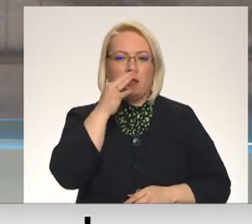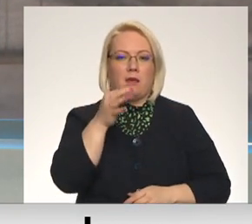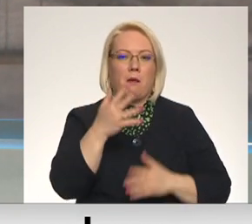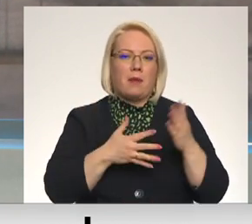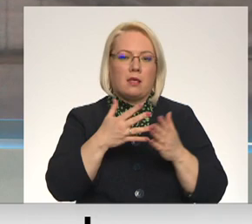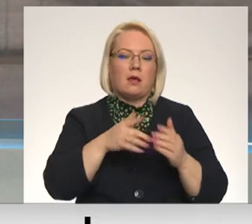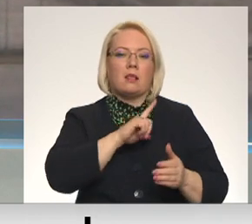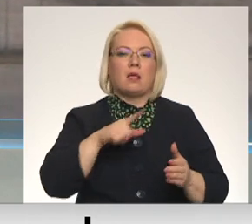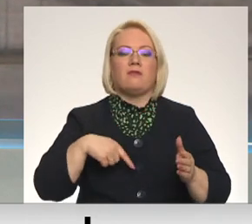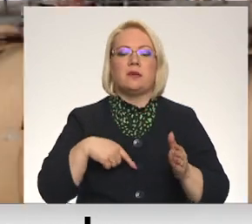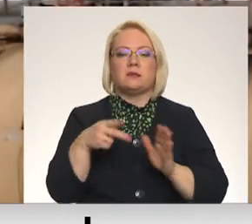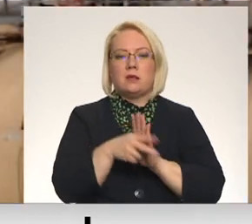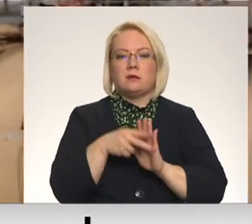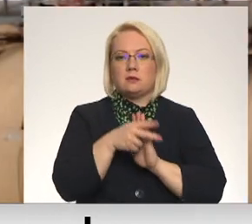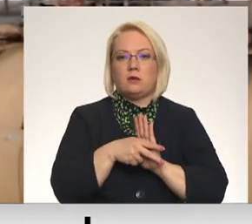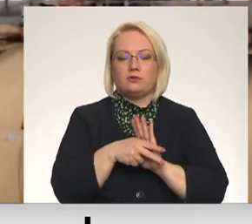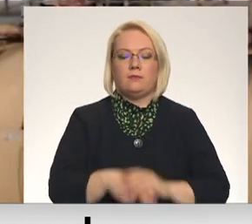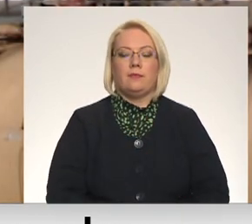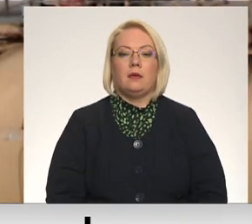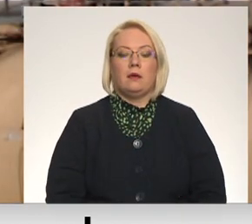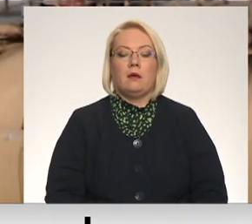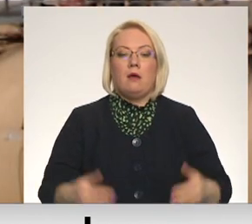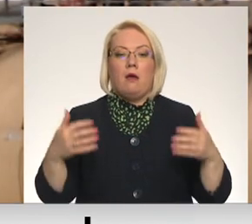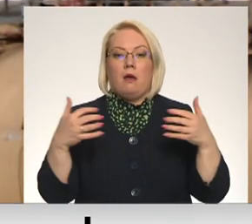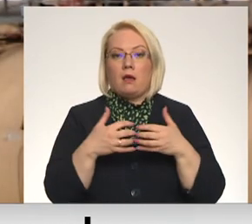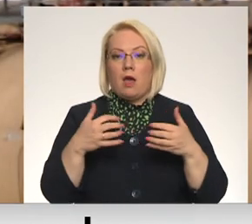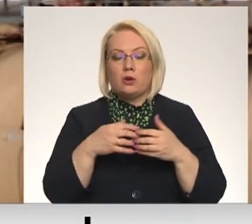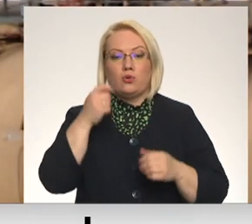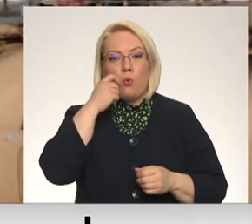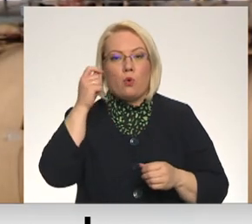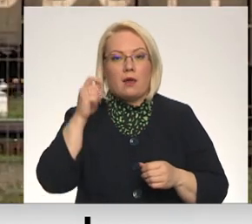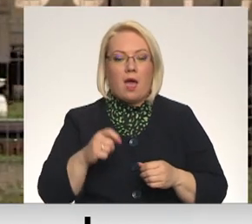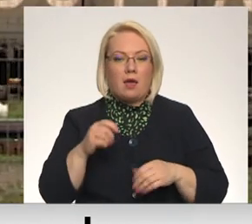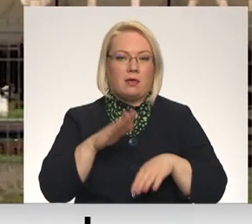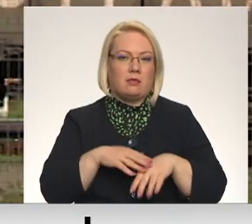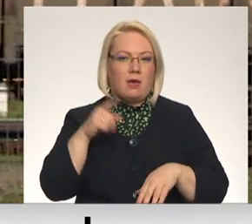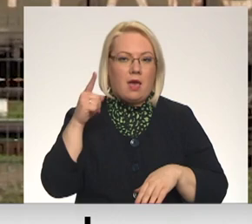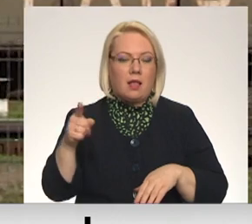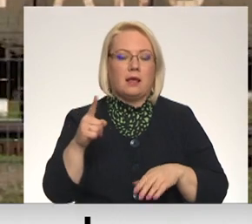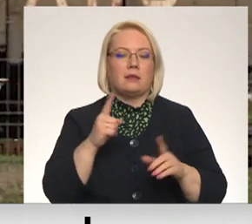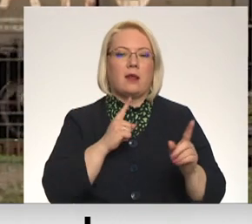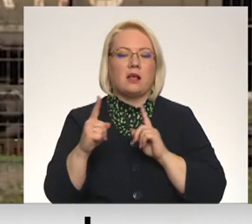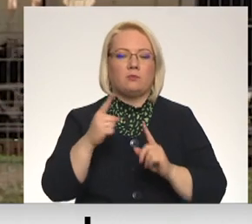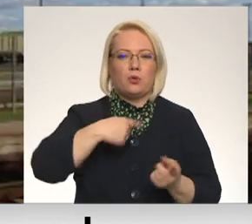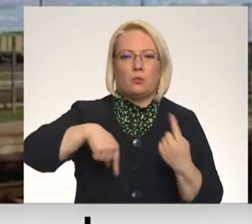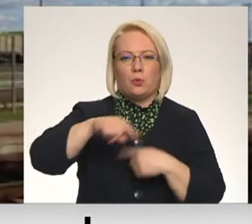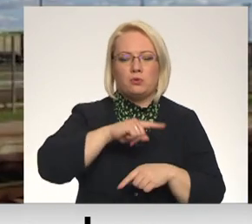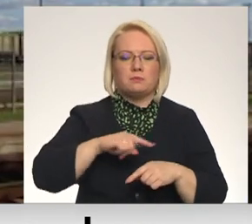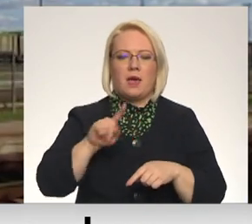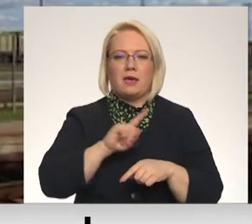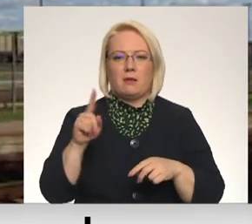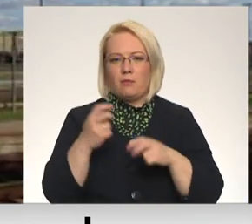Turpina Madar Līcīte. Karadarbība Ukrēnā ir atstājusi lielu ietekmu transporta plūsmām un starptautisko